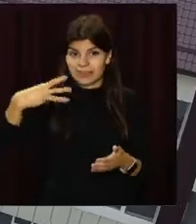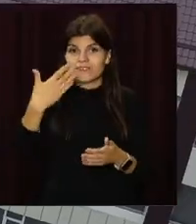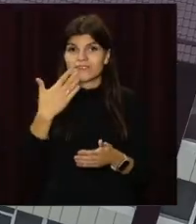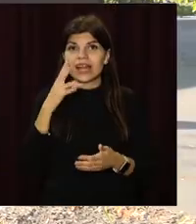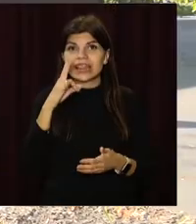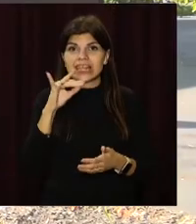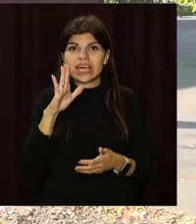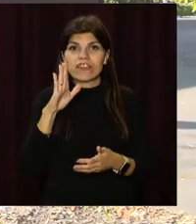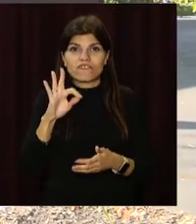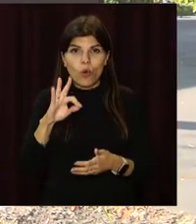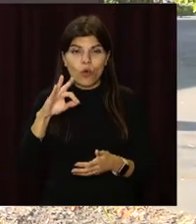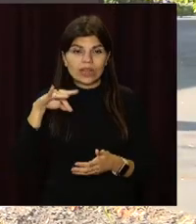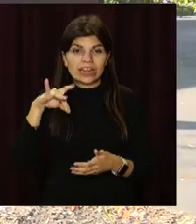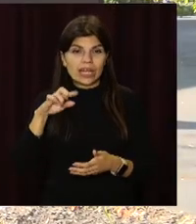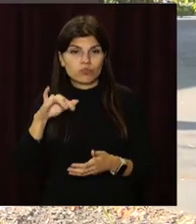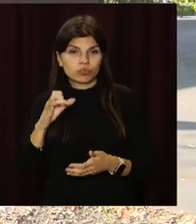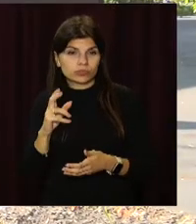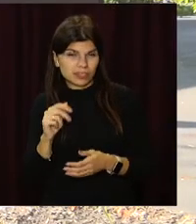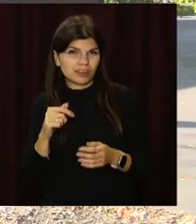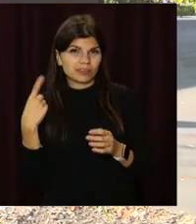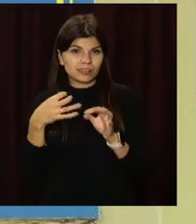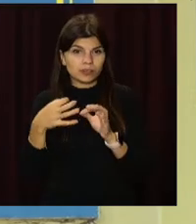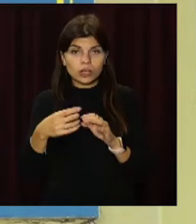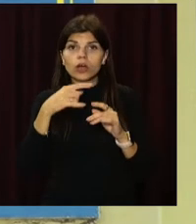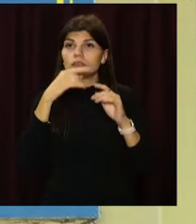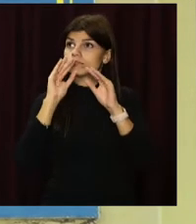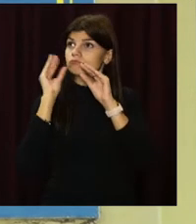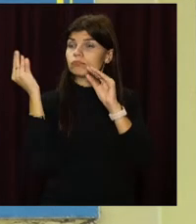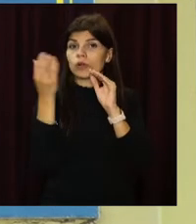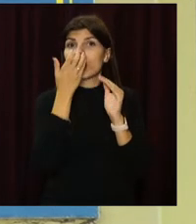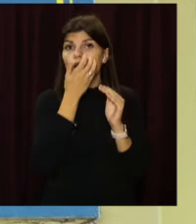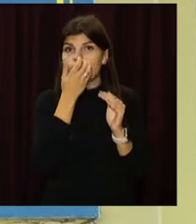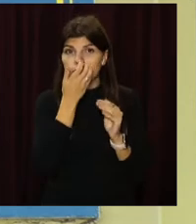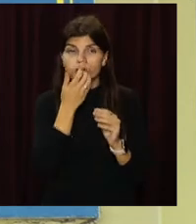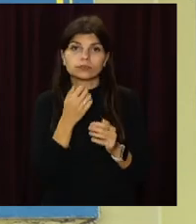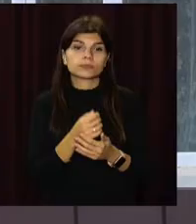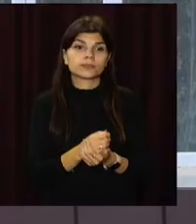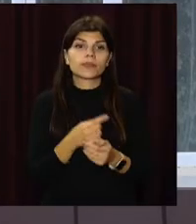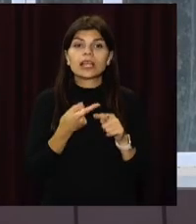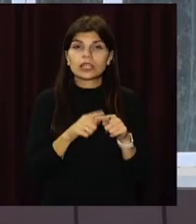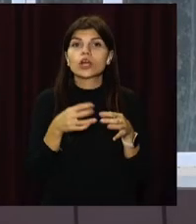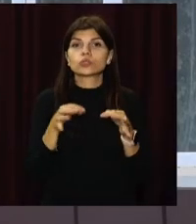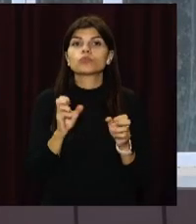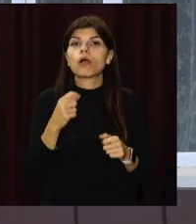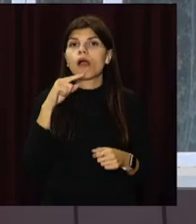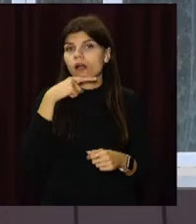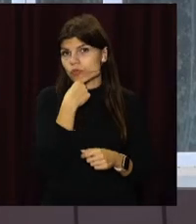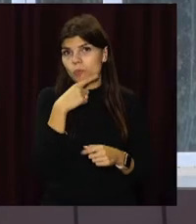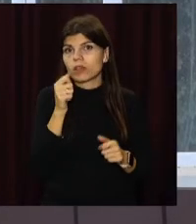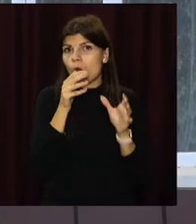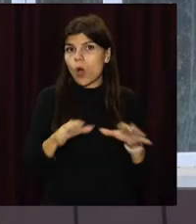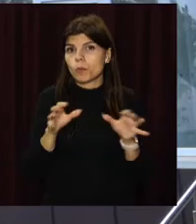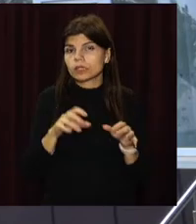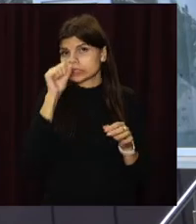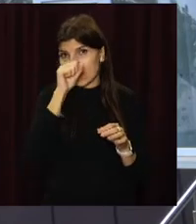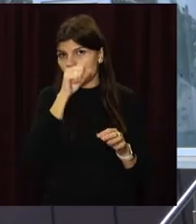Невотрудівській школі замінили майже 300 вікон та утеплили стіни за технологією вентильованого фасаду. Це дозволяє суттєво зекономити на